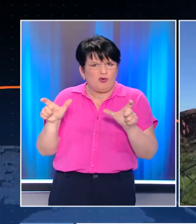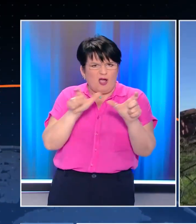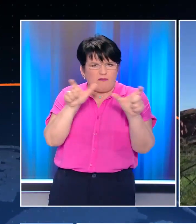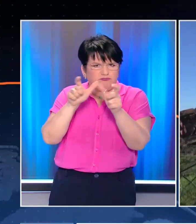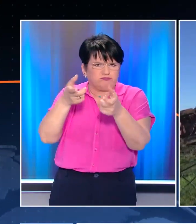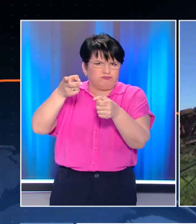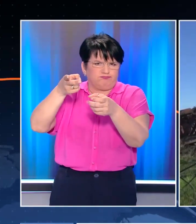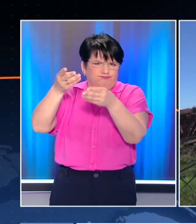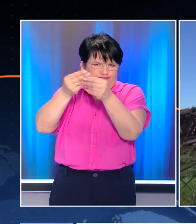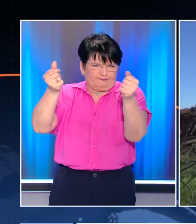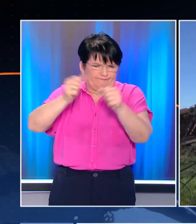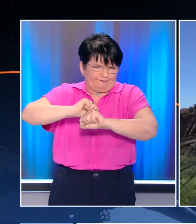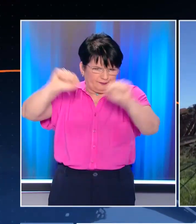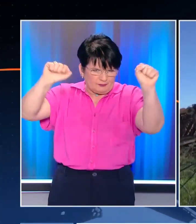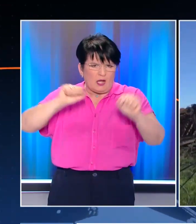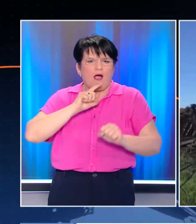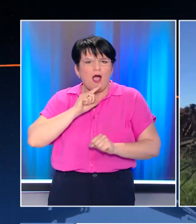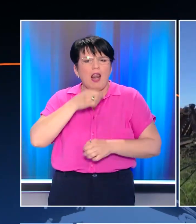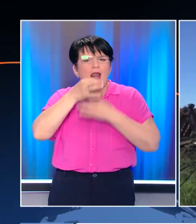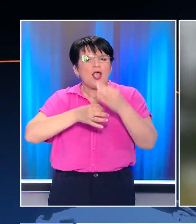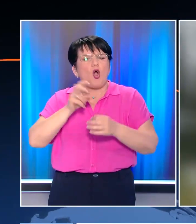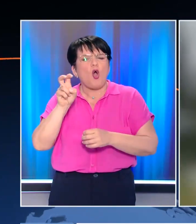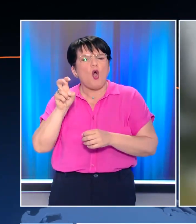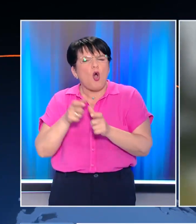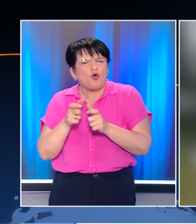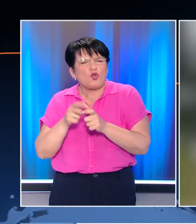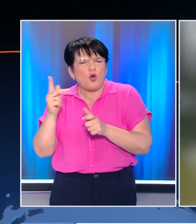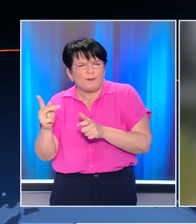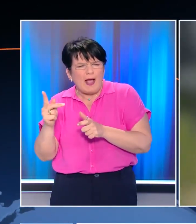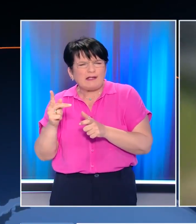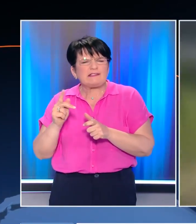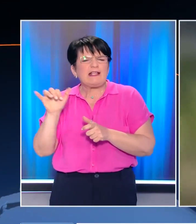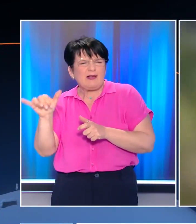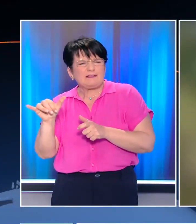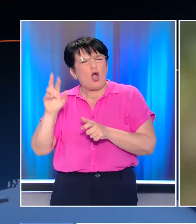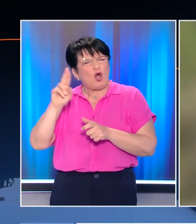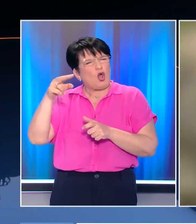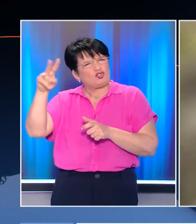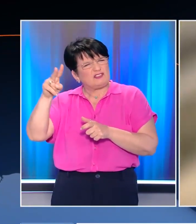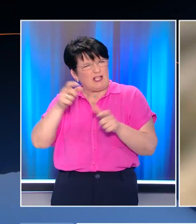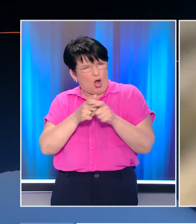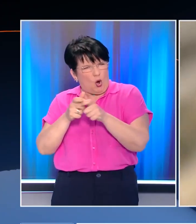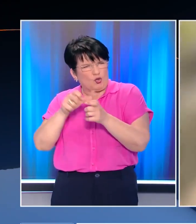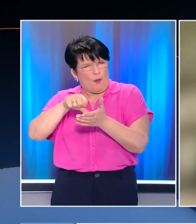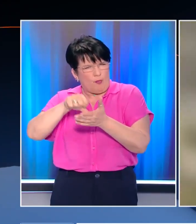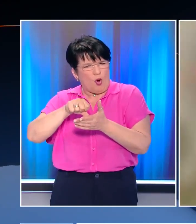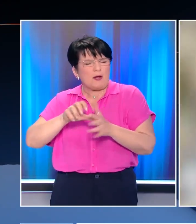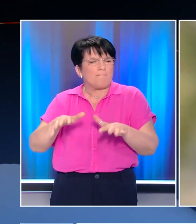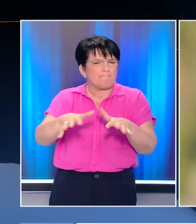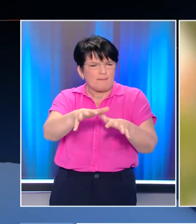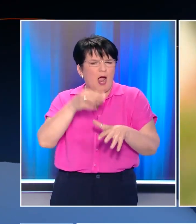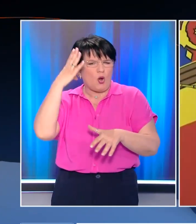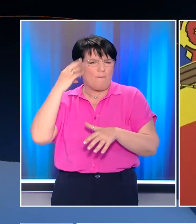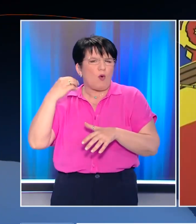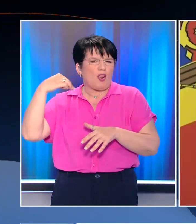αναφορές για επιθέσεις στο χωριό κολπάσνα της υπερδινιστερίας προκαλούν ανησυχία στη Δύση για ενδεχόμενη επέκταση της ρωσικής στρατιωτικής δραστηριότητας και στη